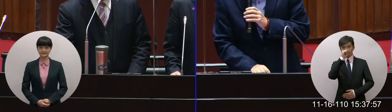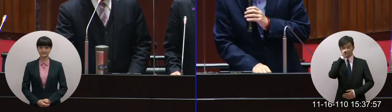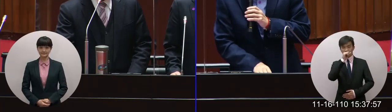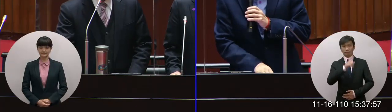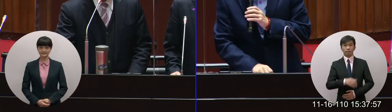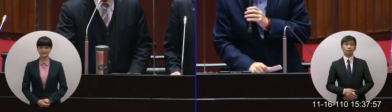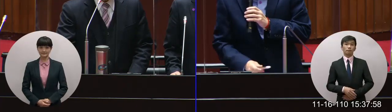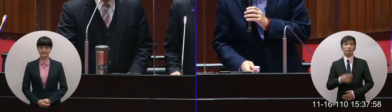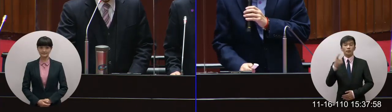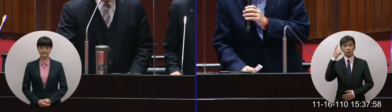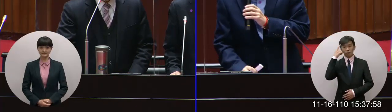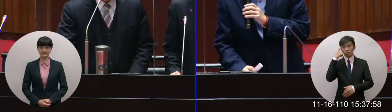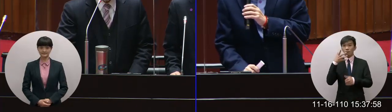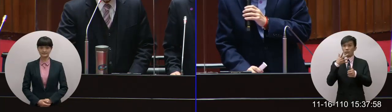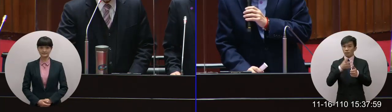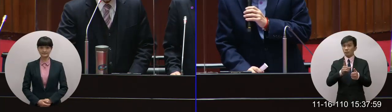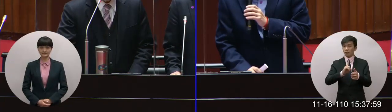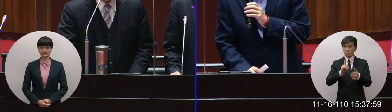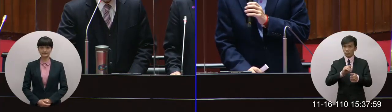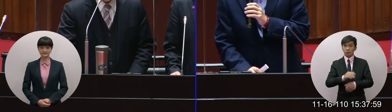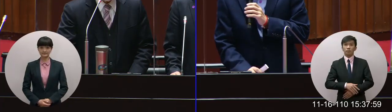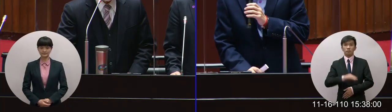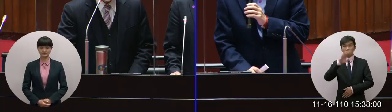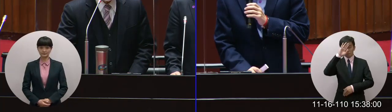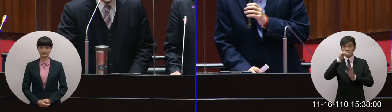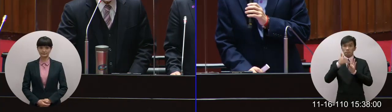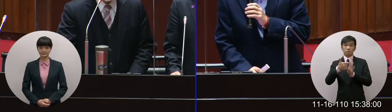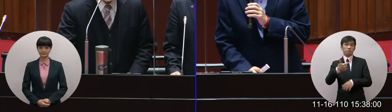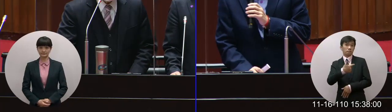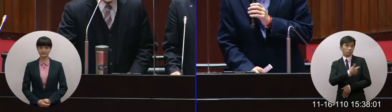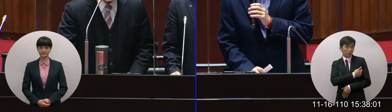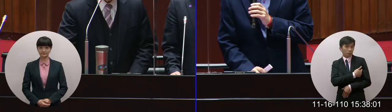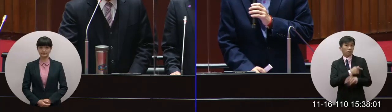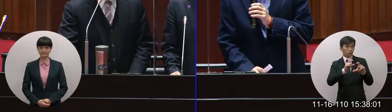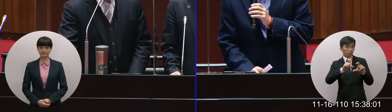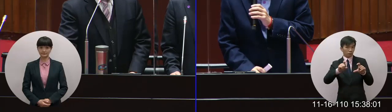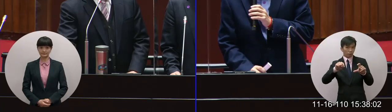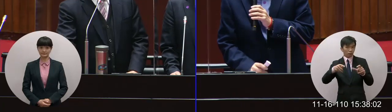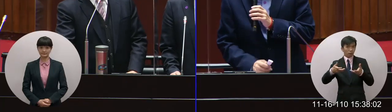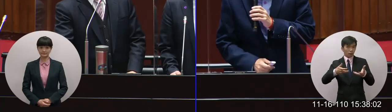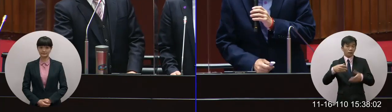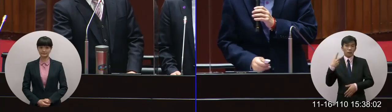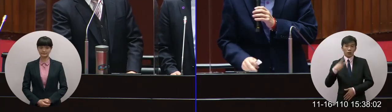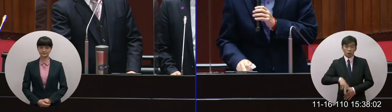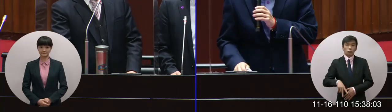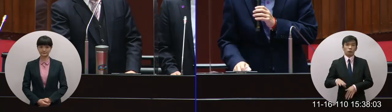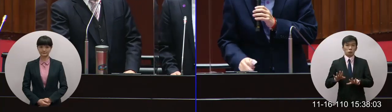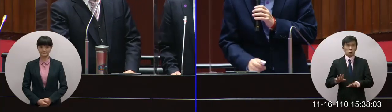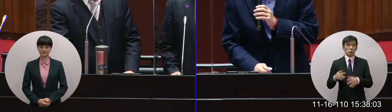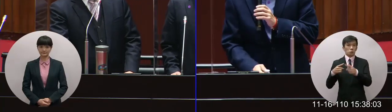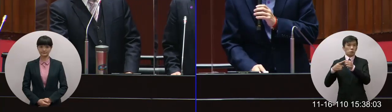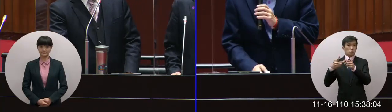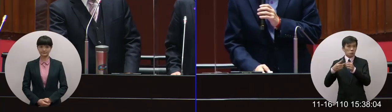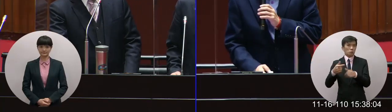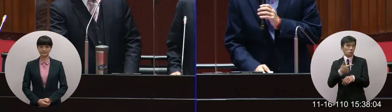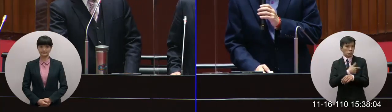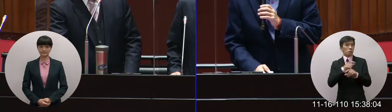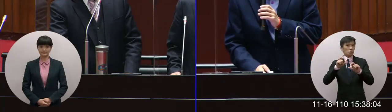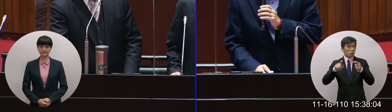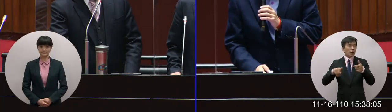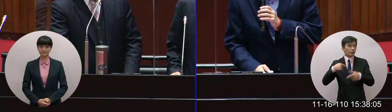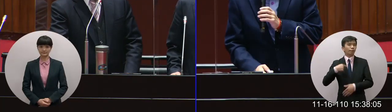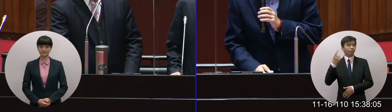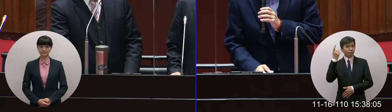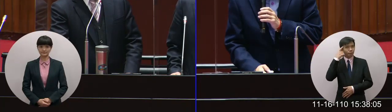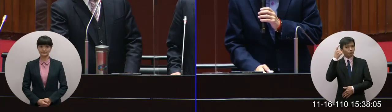今天針對我們的疫苗跟最新混打訊息來提出我個人的